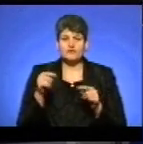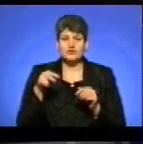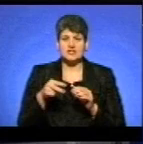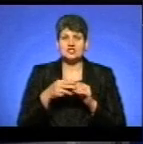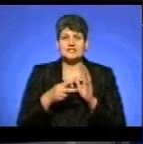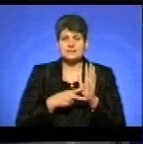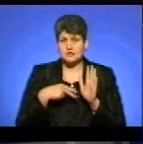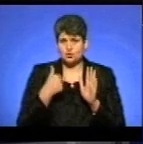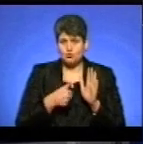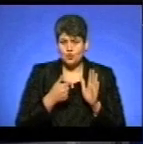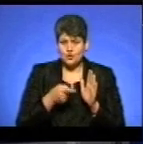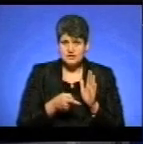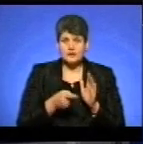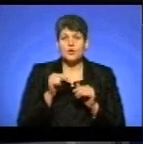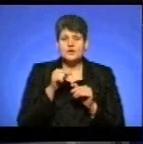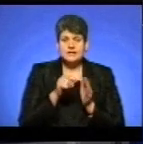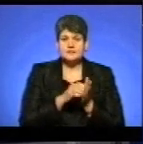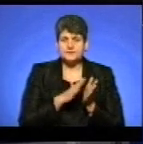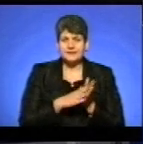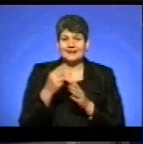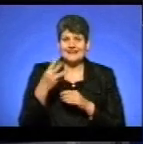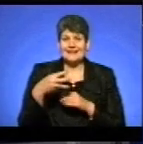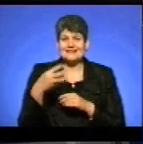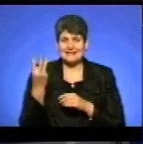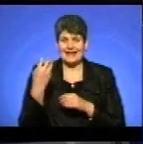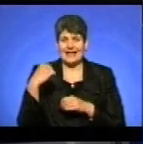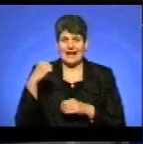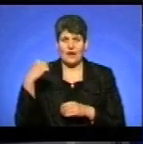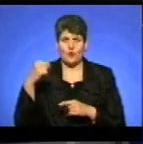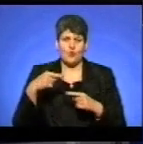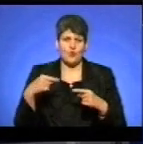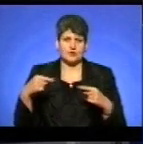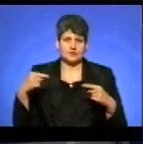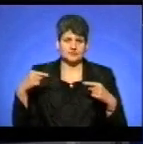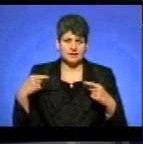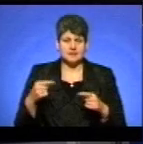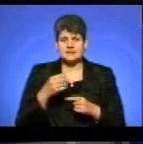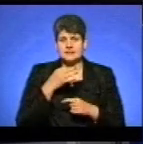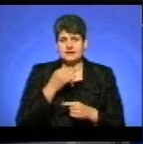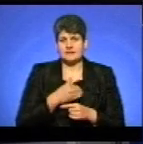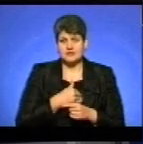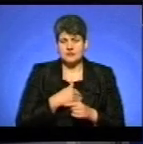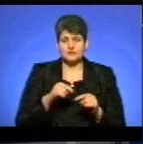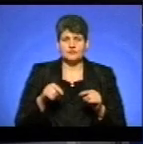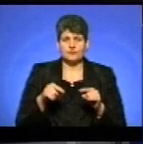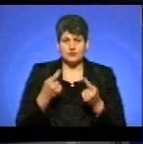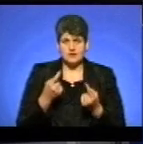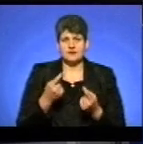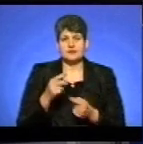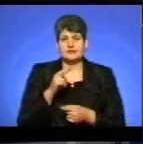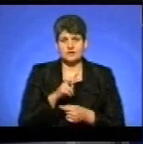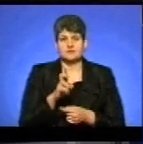2017 році. У ній зафіксовано 33 рекорди, повідомив ініціатор створення книги рекордів Тернополя